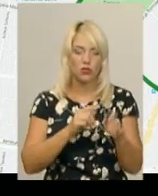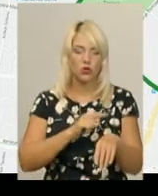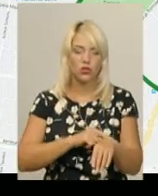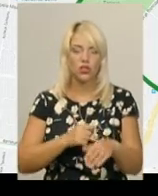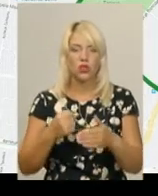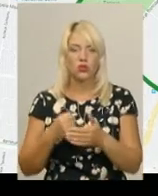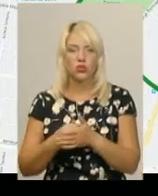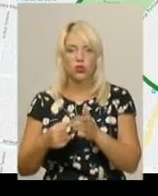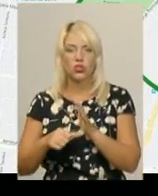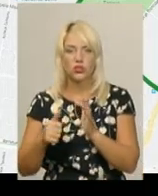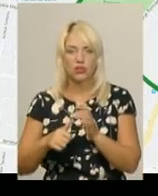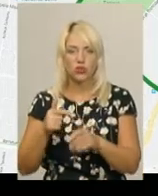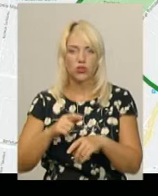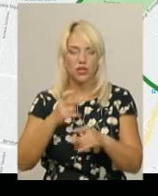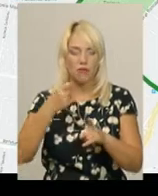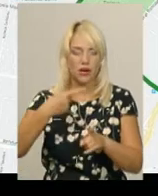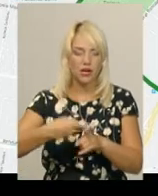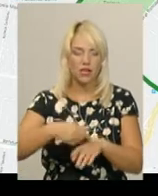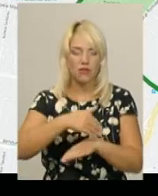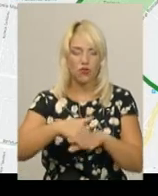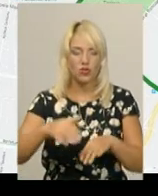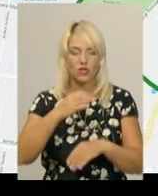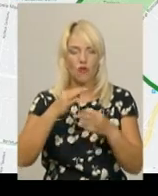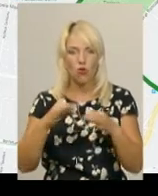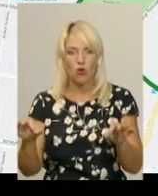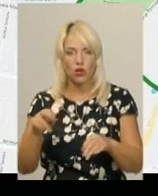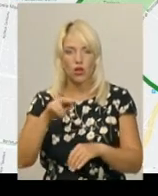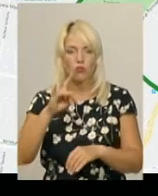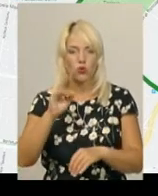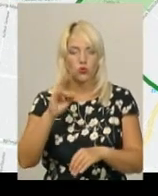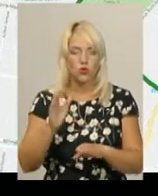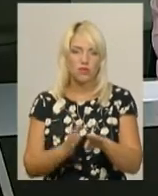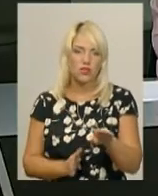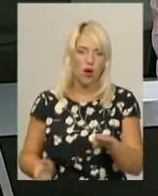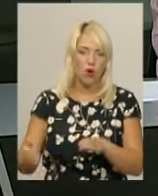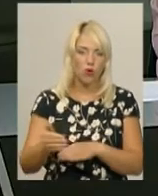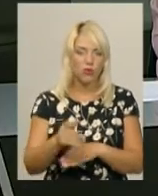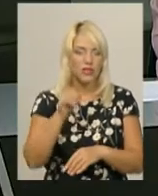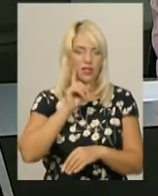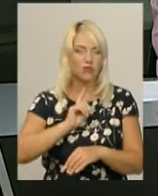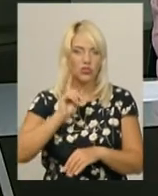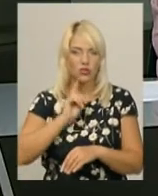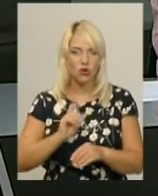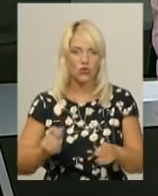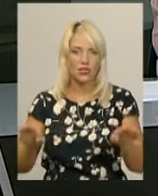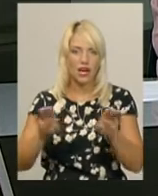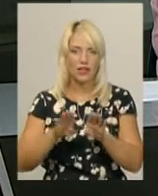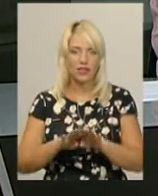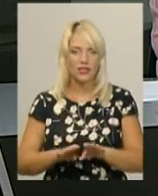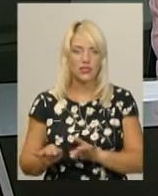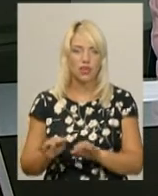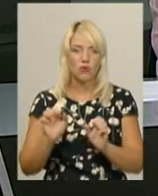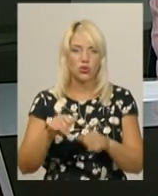5-го серпня на перехресті вулиць Свободи та Проскурівської. Об'їзд тимчасово закритих ділянок вулиці Соборної можливий через